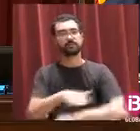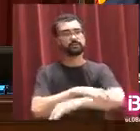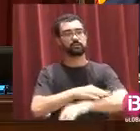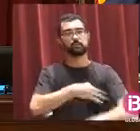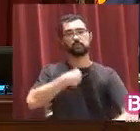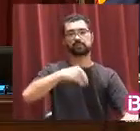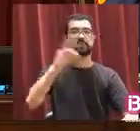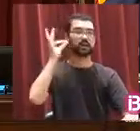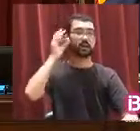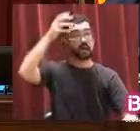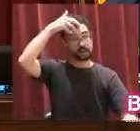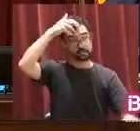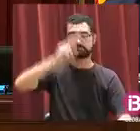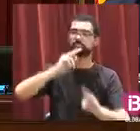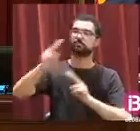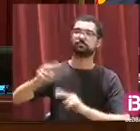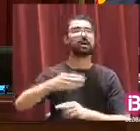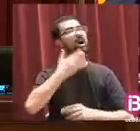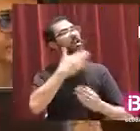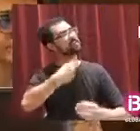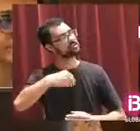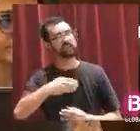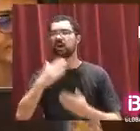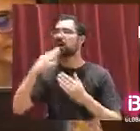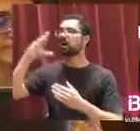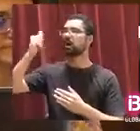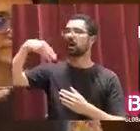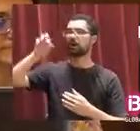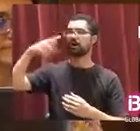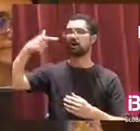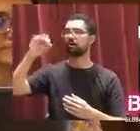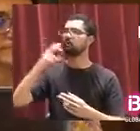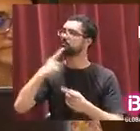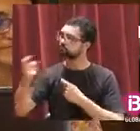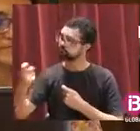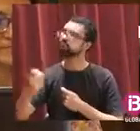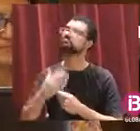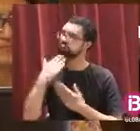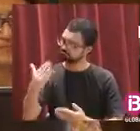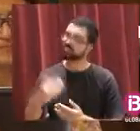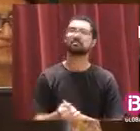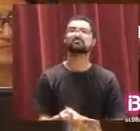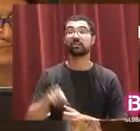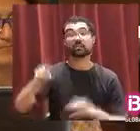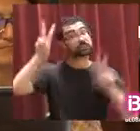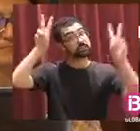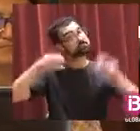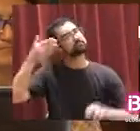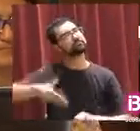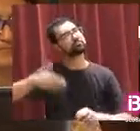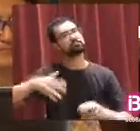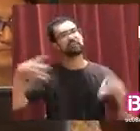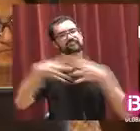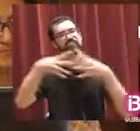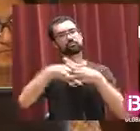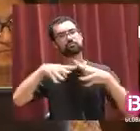Govern. Senyora Francina. Gràcies, senyor president. Gràcies, senyora Camargo, per la seva pregunta. Seguim parlant d'un tema fonamental, que són les infraestructures hidràuliques en